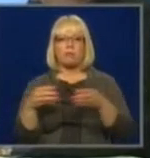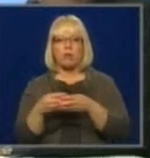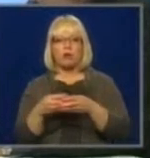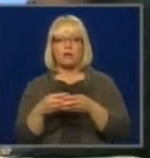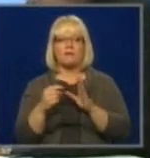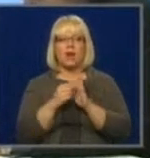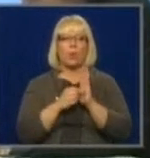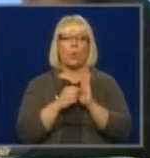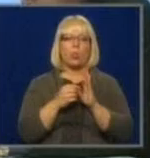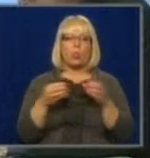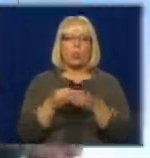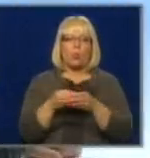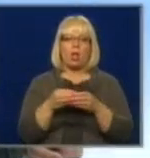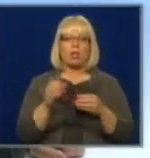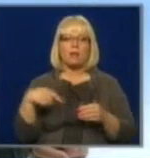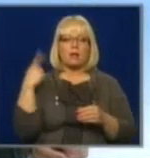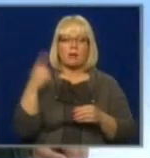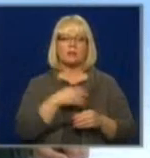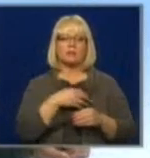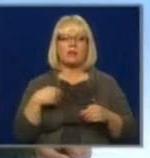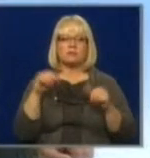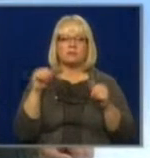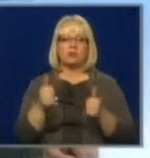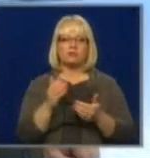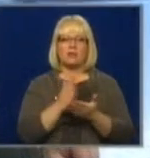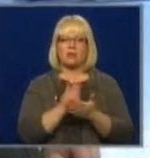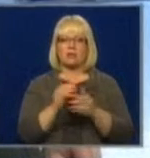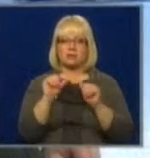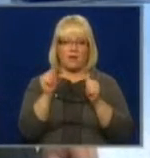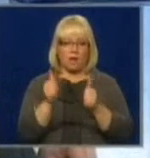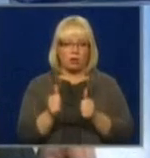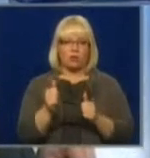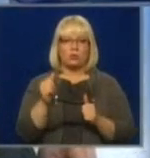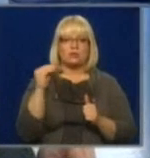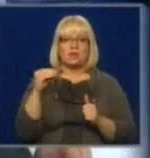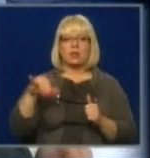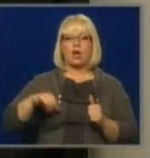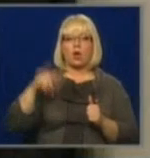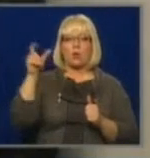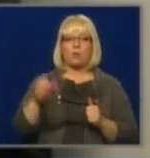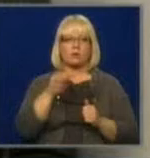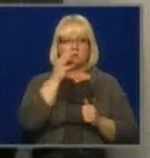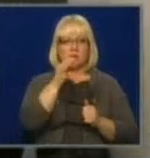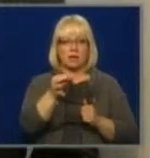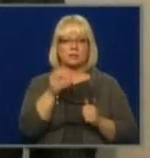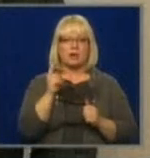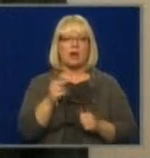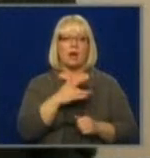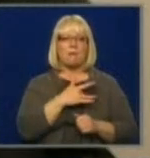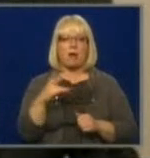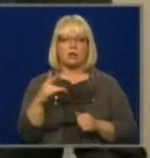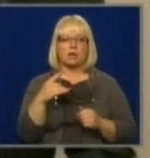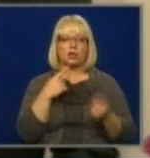koduli par nākamās valdības veidošanu netiks veidoti. Un Zatler Kongs arī uzsvēra, ka partijas